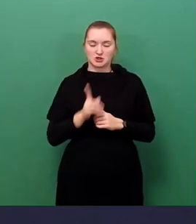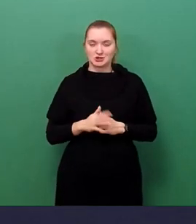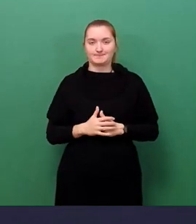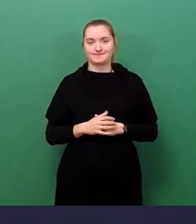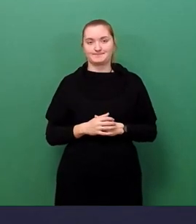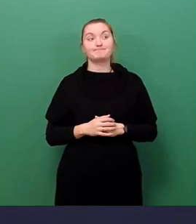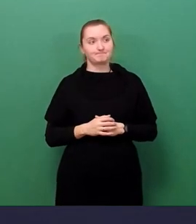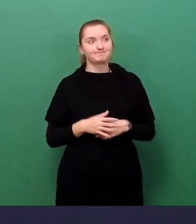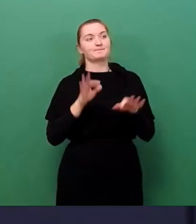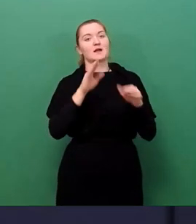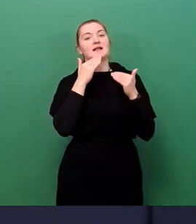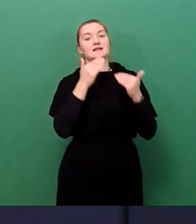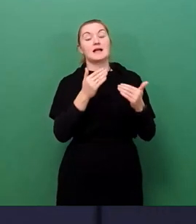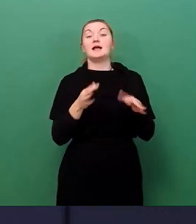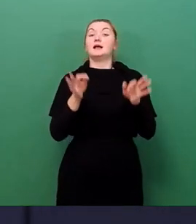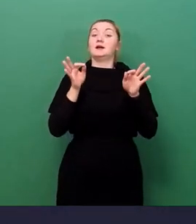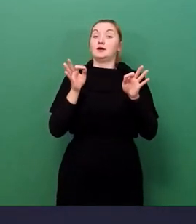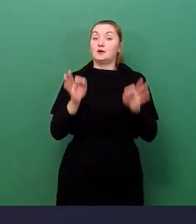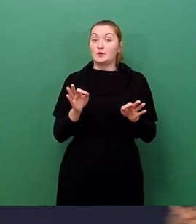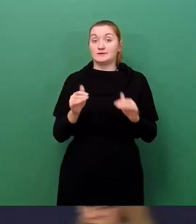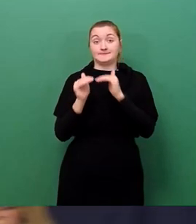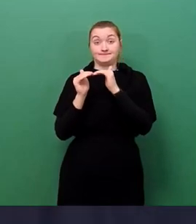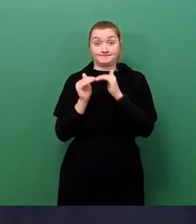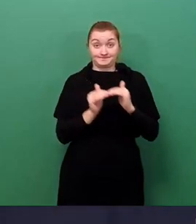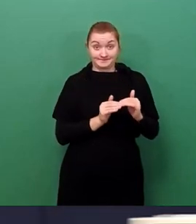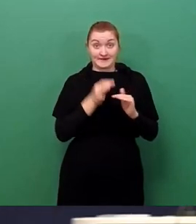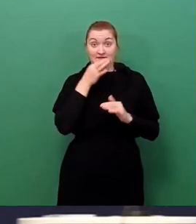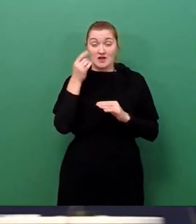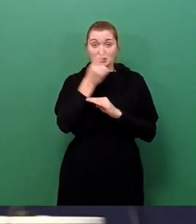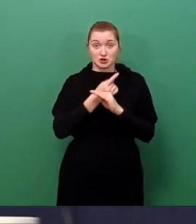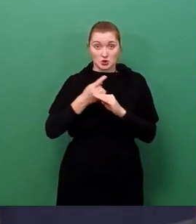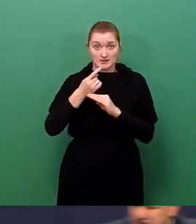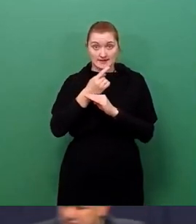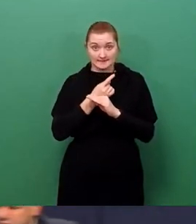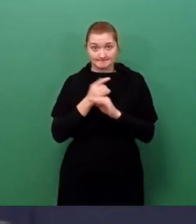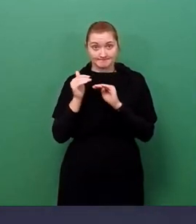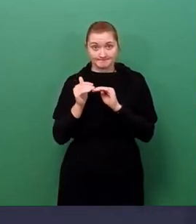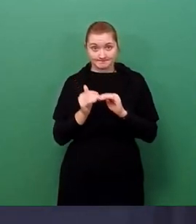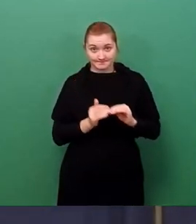damit haben wir die Fragestunde abgearbeitet und damit auch den Tagesordnungspunkt 4.